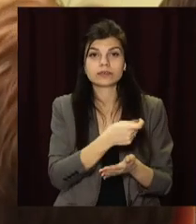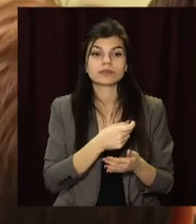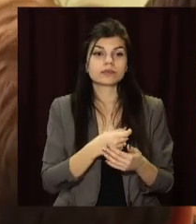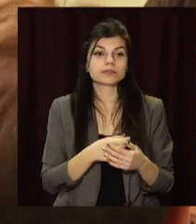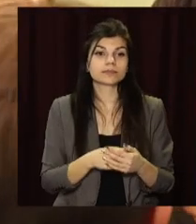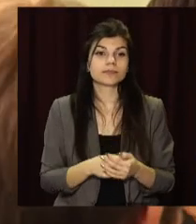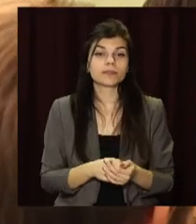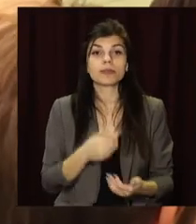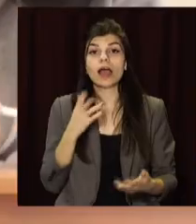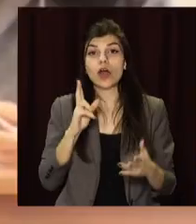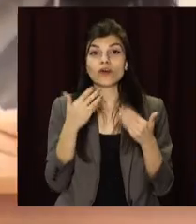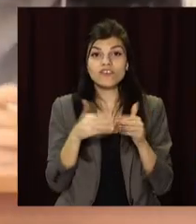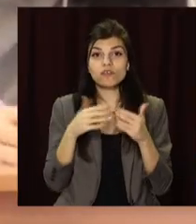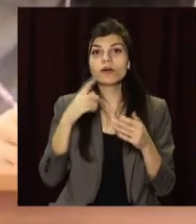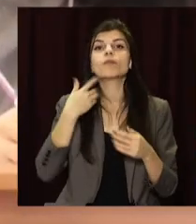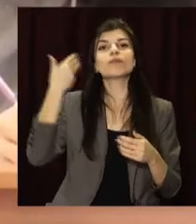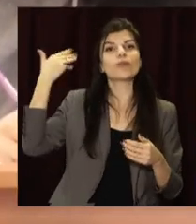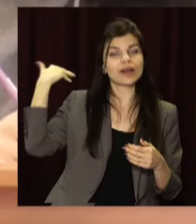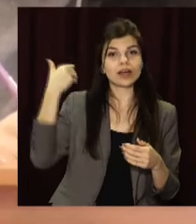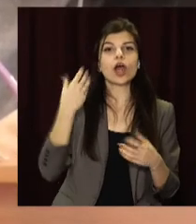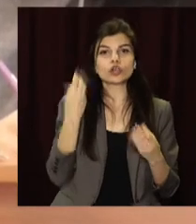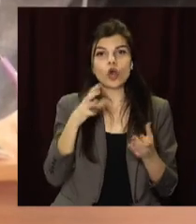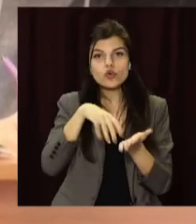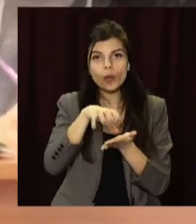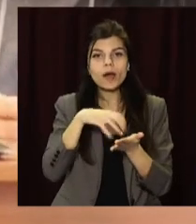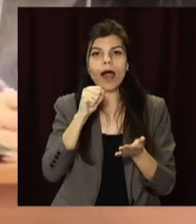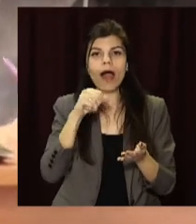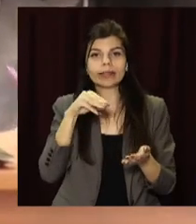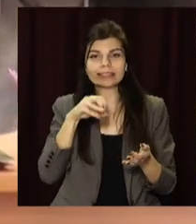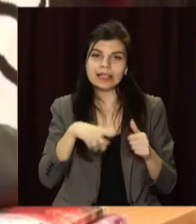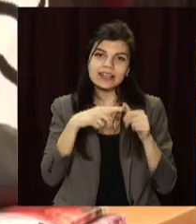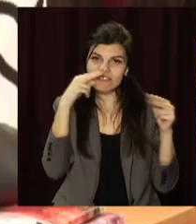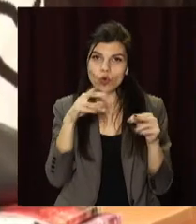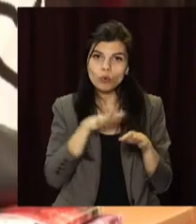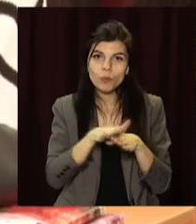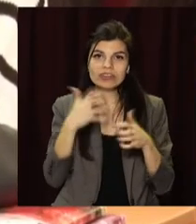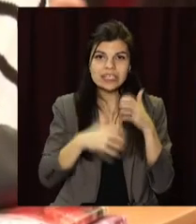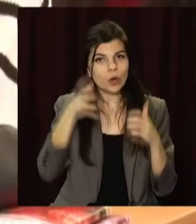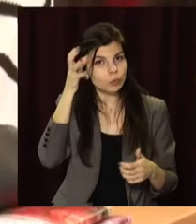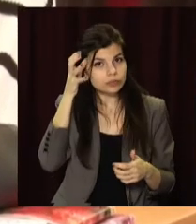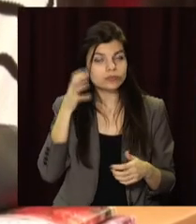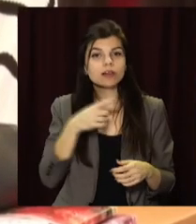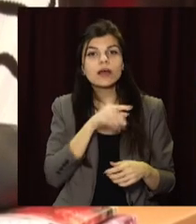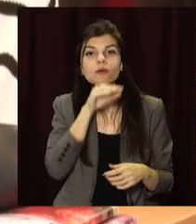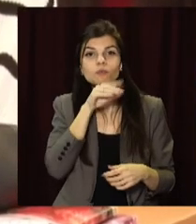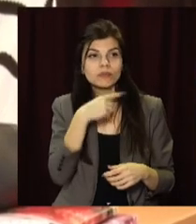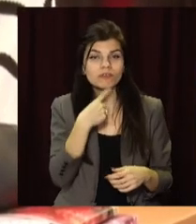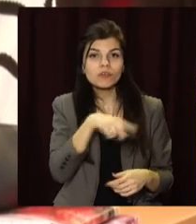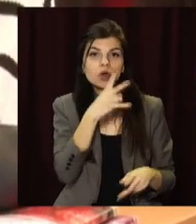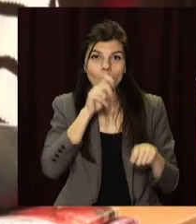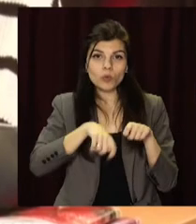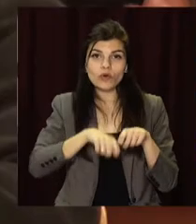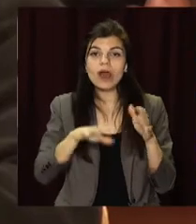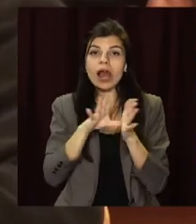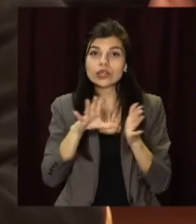карту, а випускники минулих років – подати ще й копію атестата або свідоцтва про повну середню освіту. Фахівці радять перевірити наявність